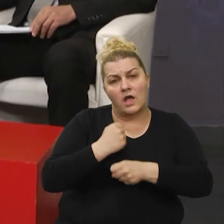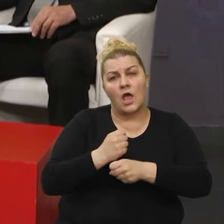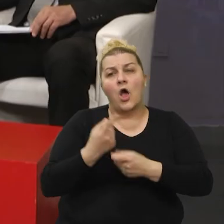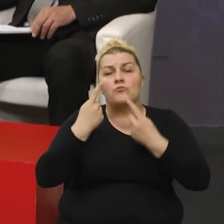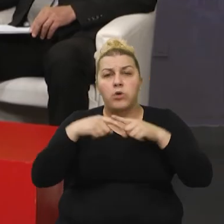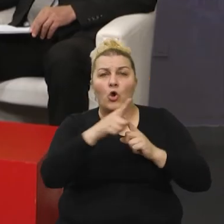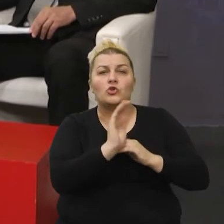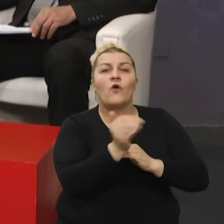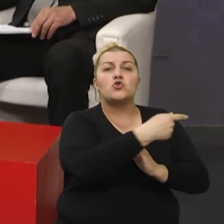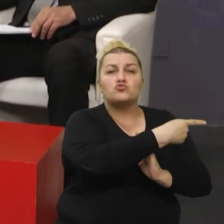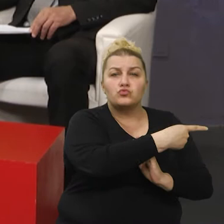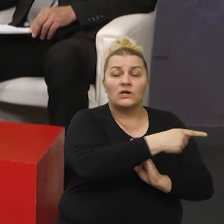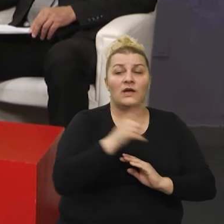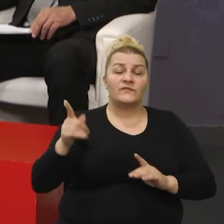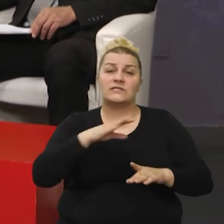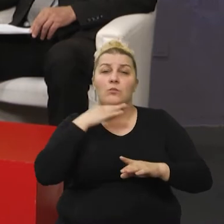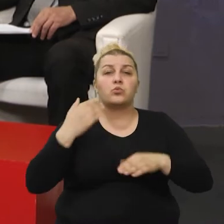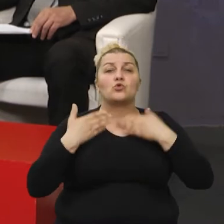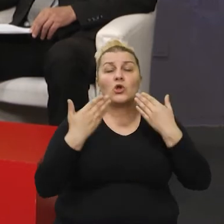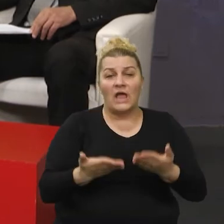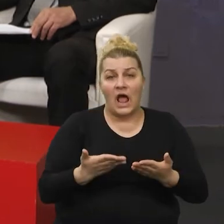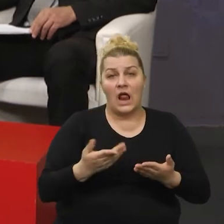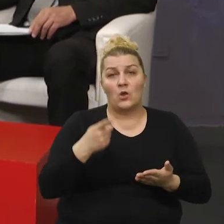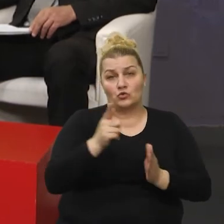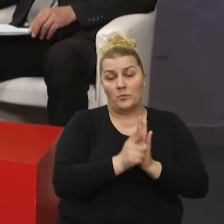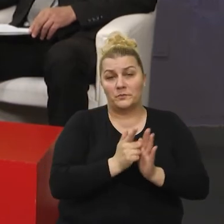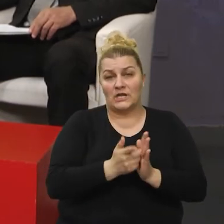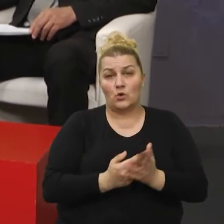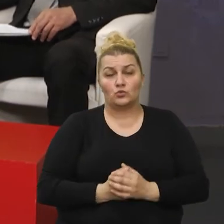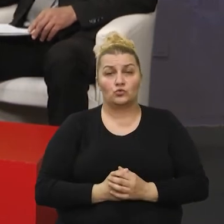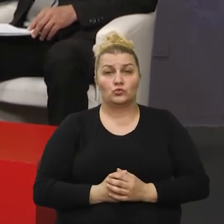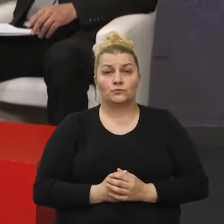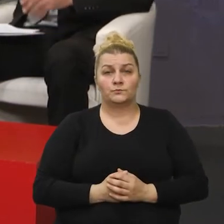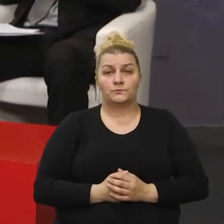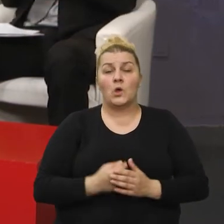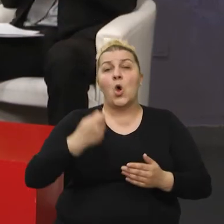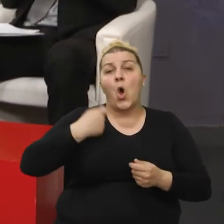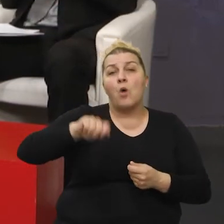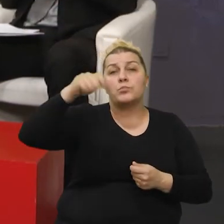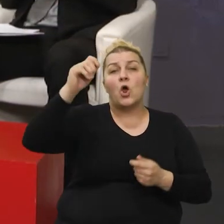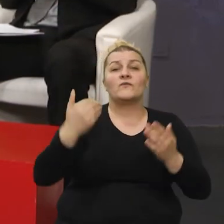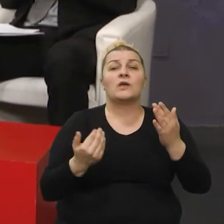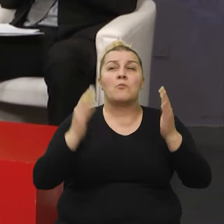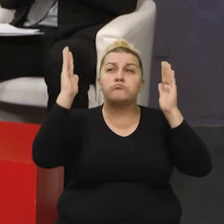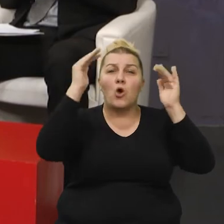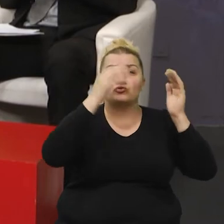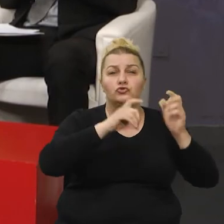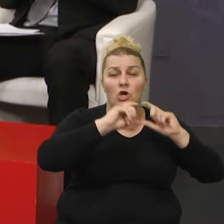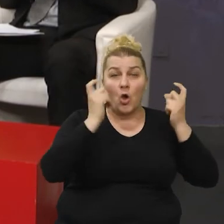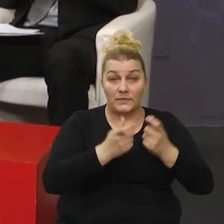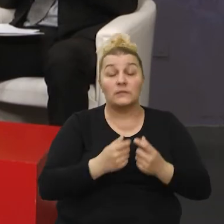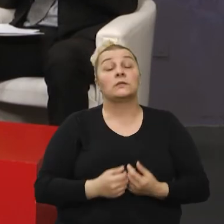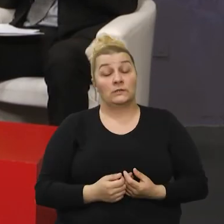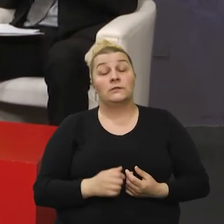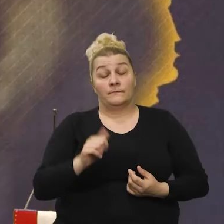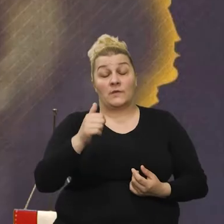jugu Hrvatske, puno doprinjeli u tom trenutku, već tada u obnovi porušenih objekata. Rekao sam da